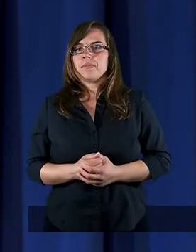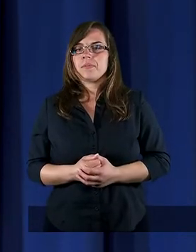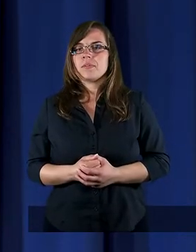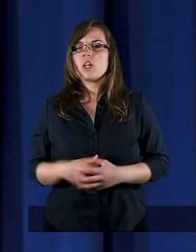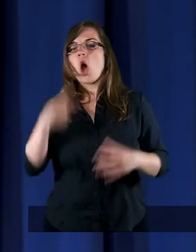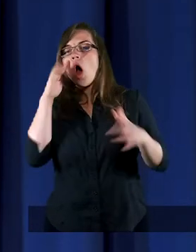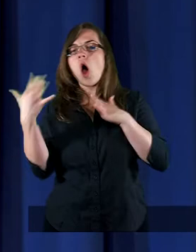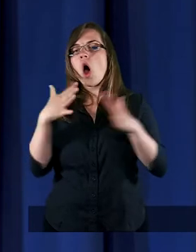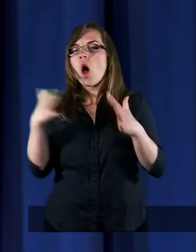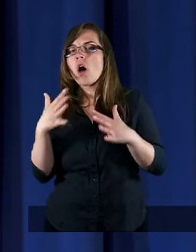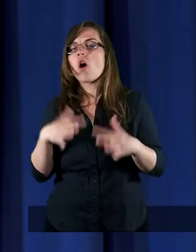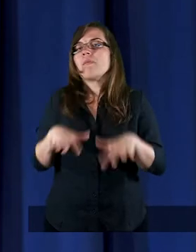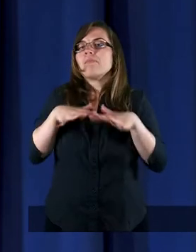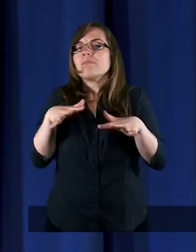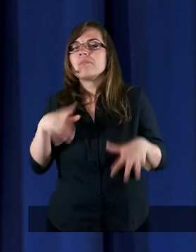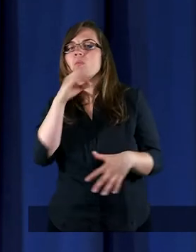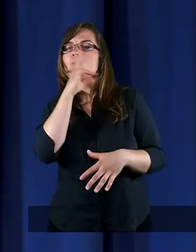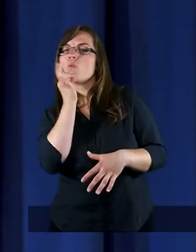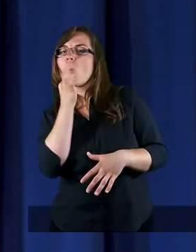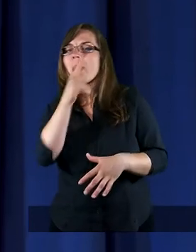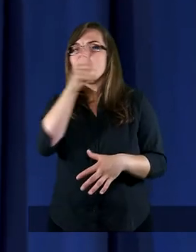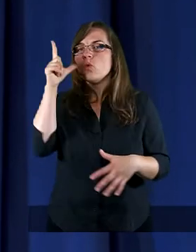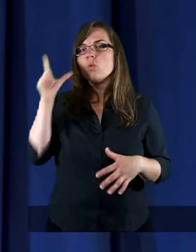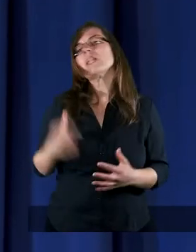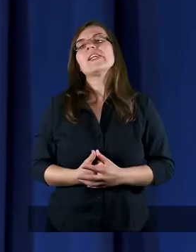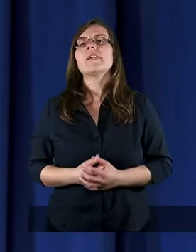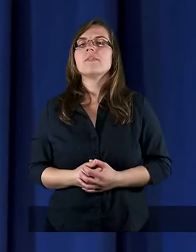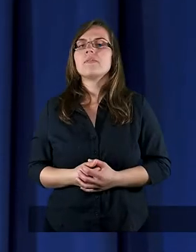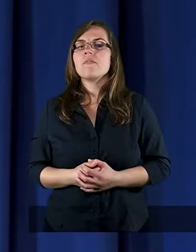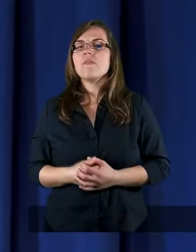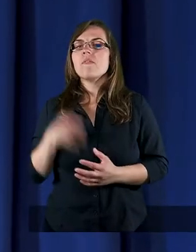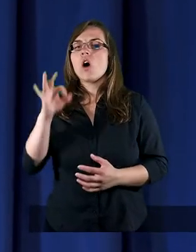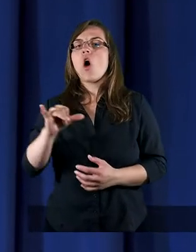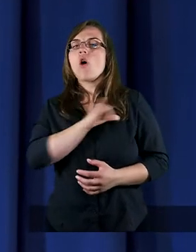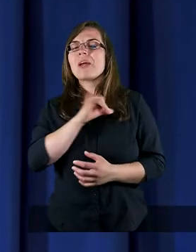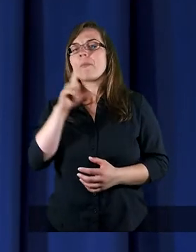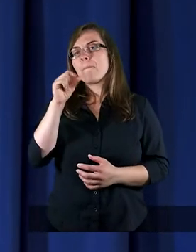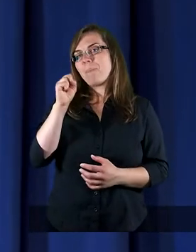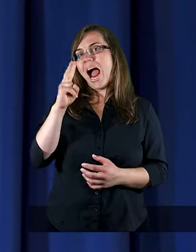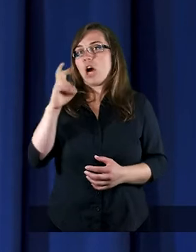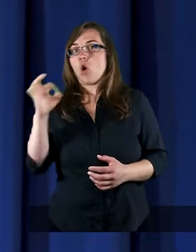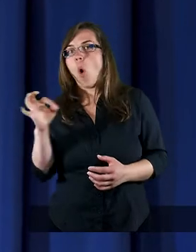Około tysiąca młodych ludzi o imieniu Paco.